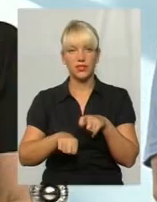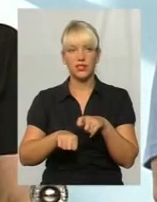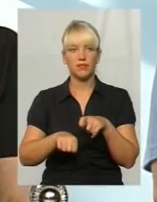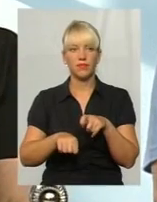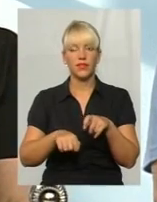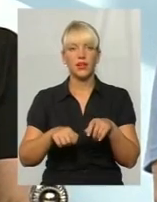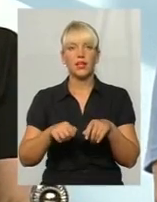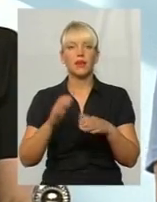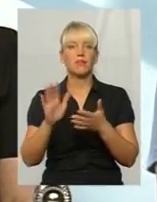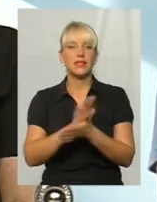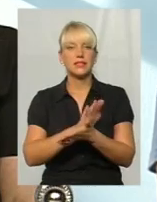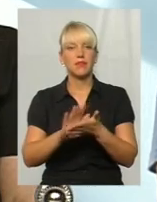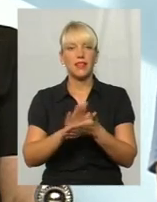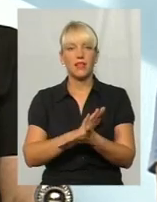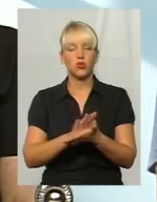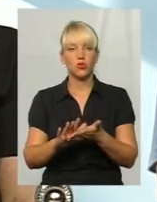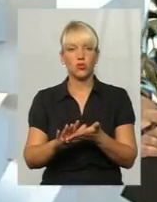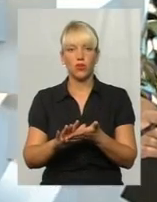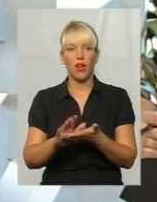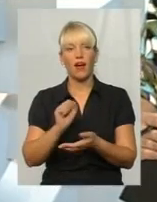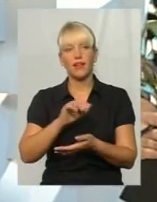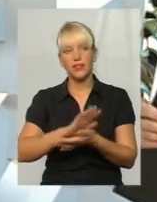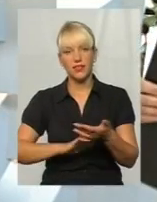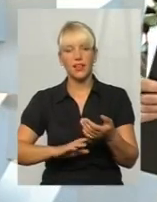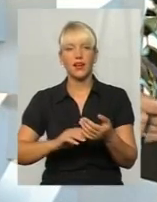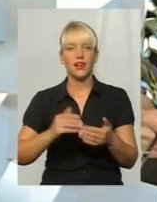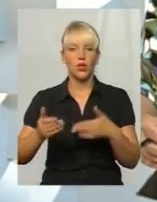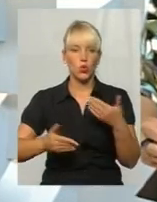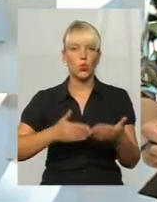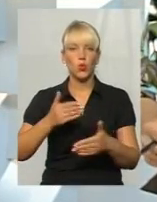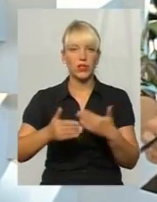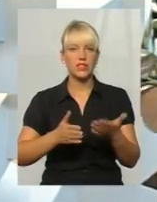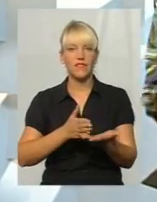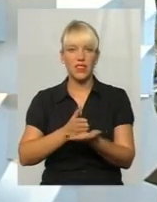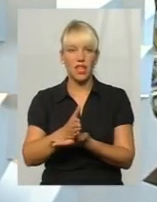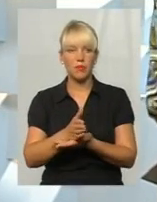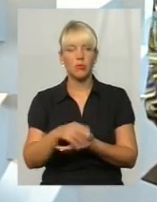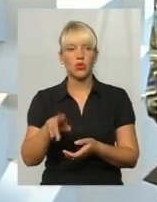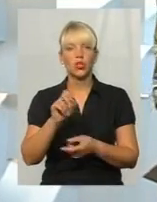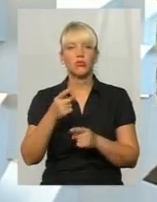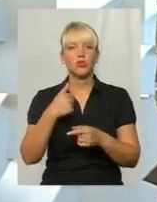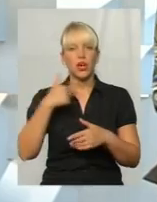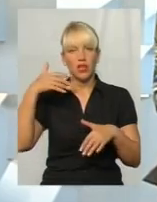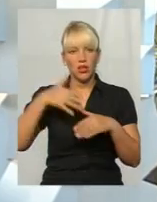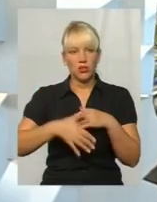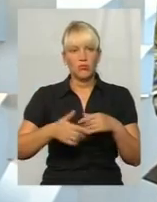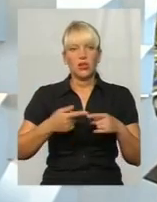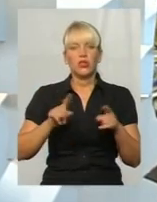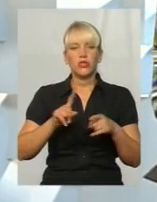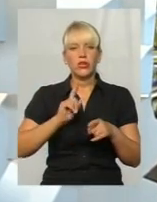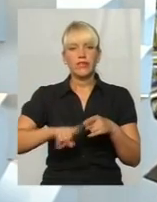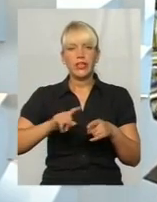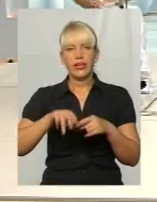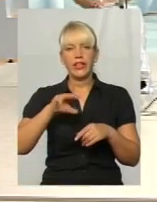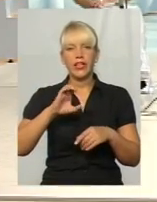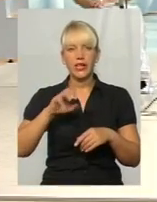насамперед, безплатно, а далі рухатися в напрямку того. Тому що, я так розумію, що швидкий